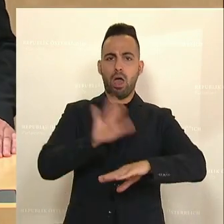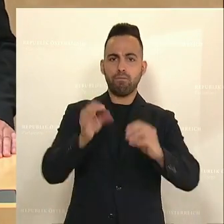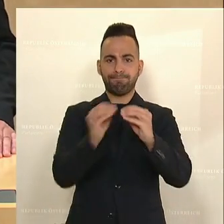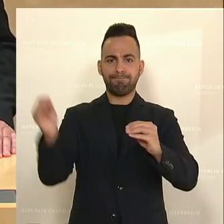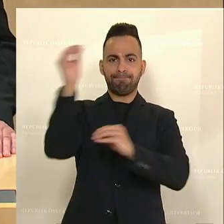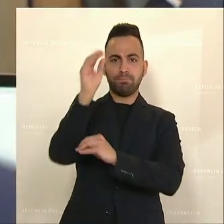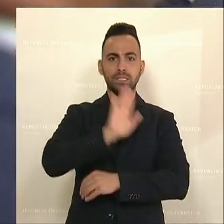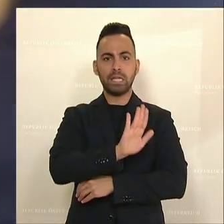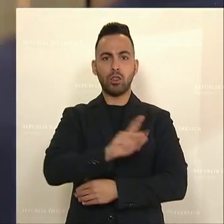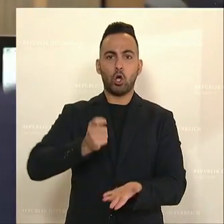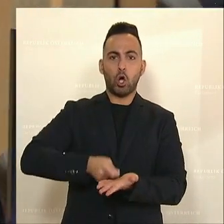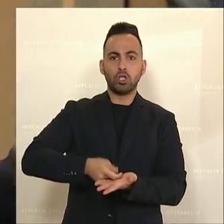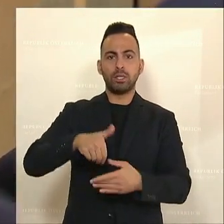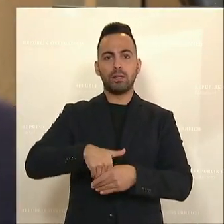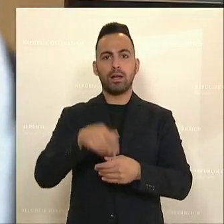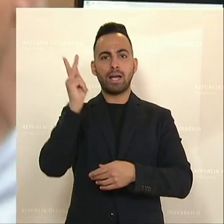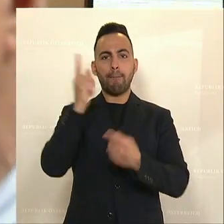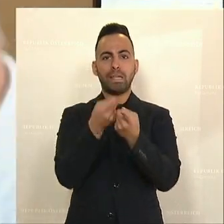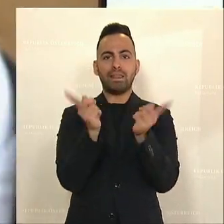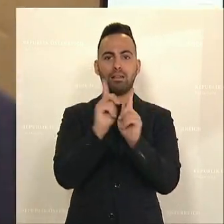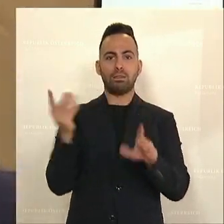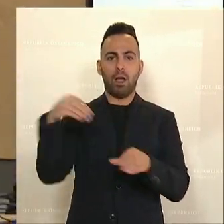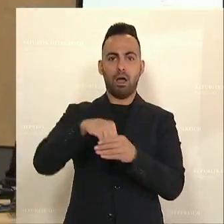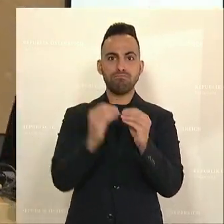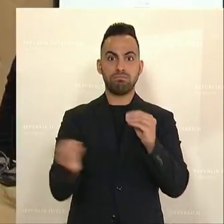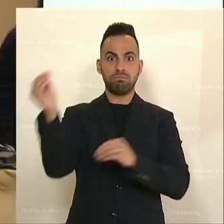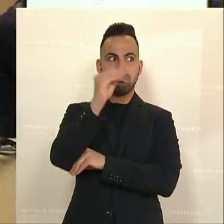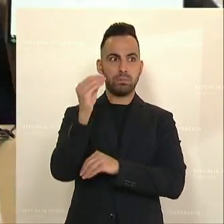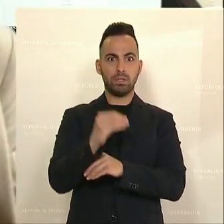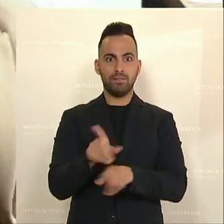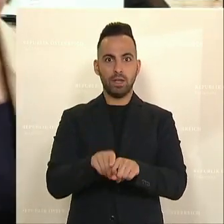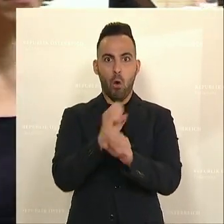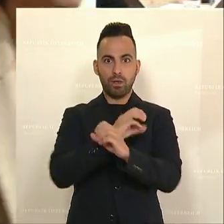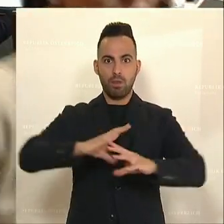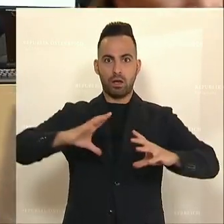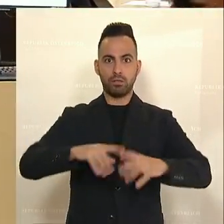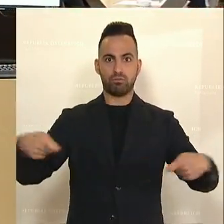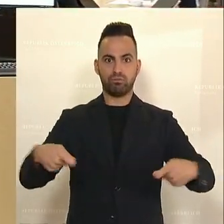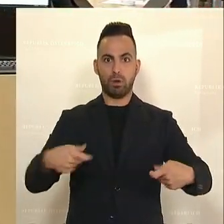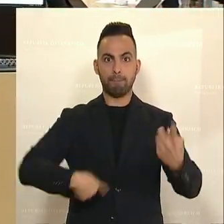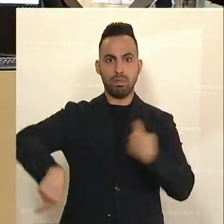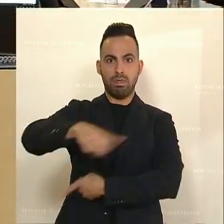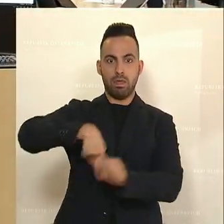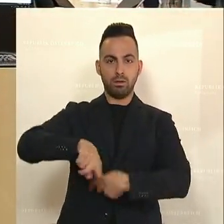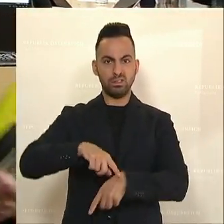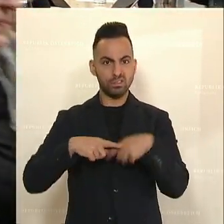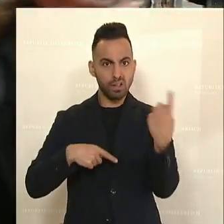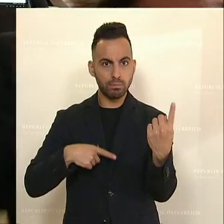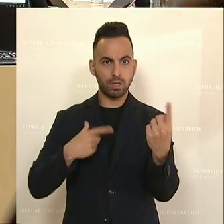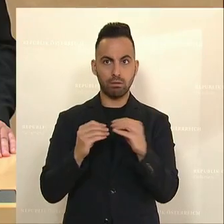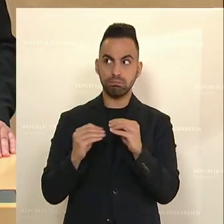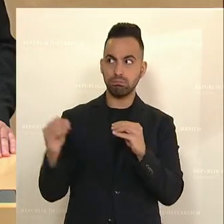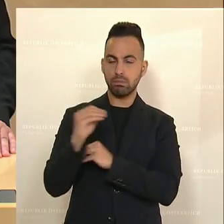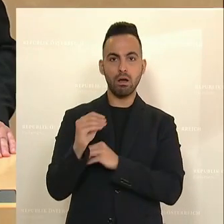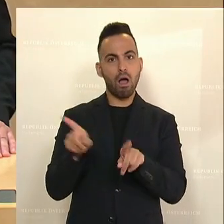Kosten in seinem Kabinett erhöht, eigentlich aufgeblasen. Und Sie haben ungeniert diese aufgeblasenen